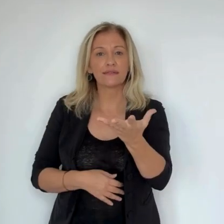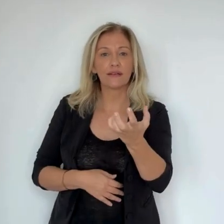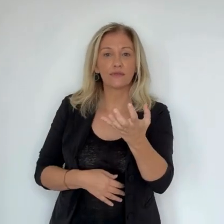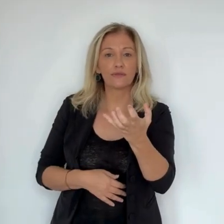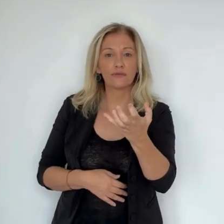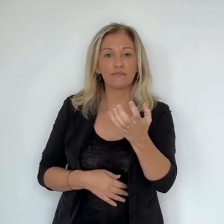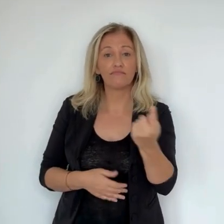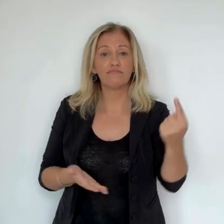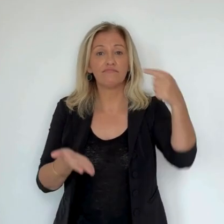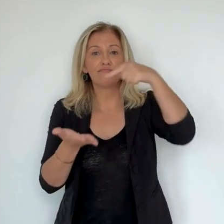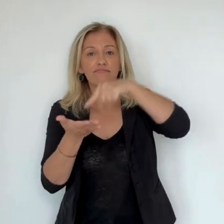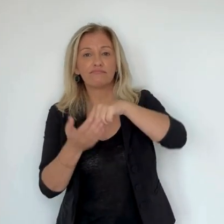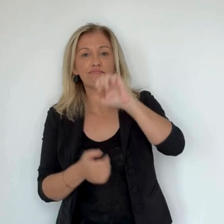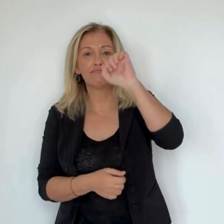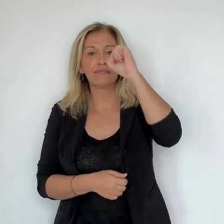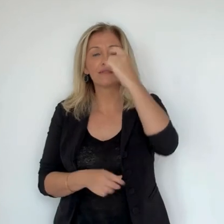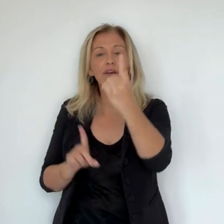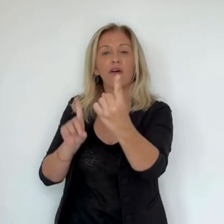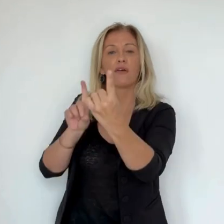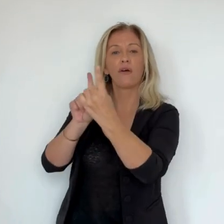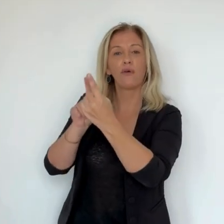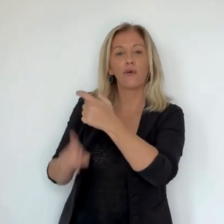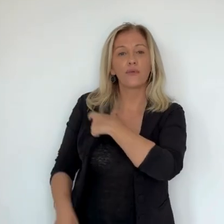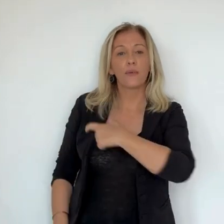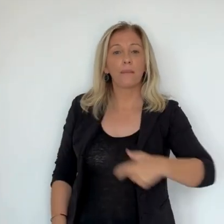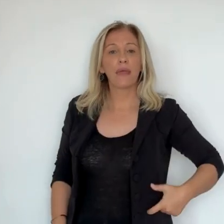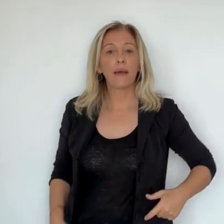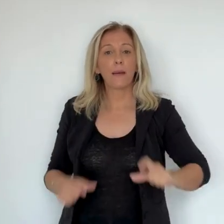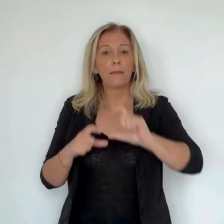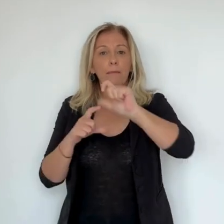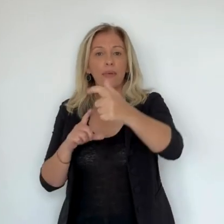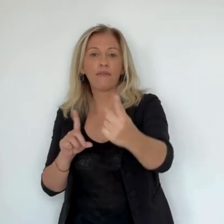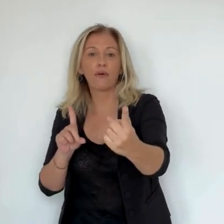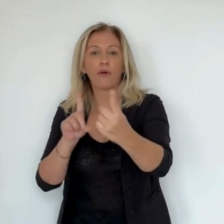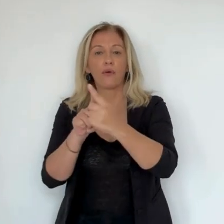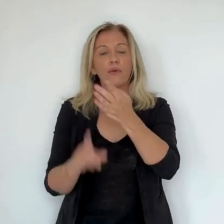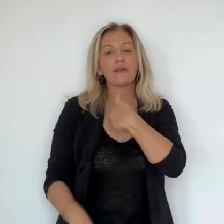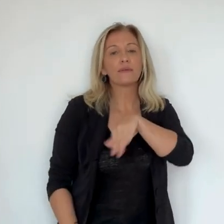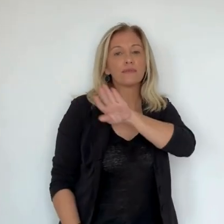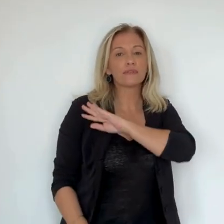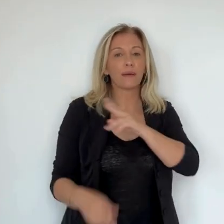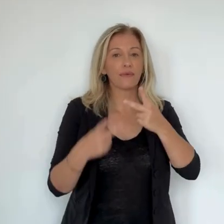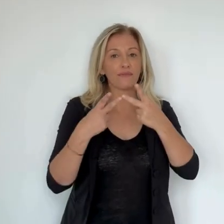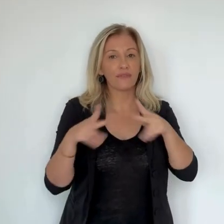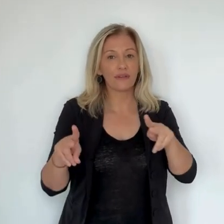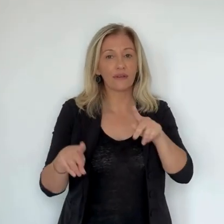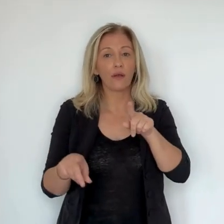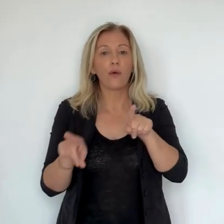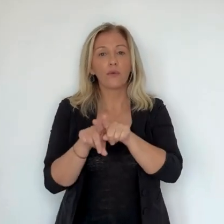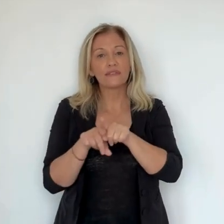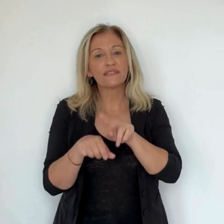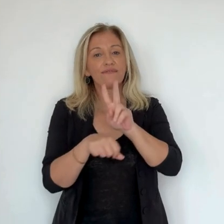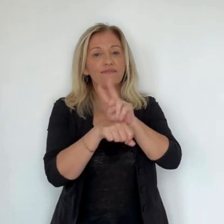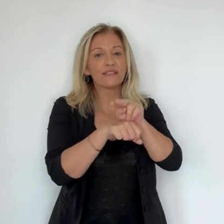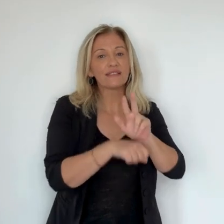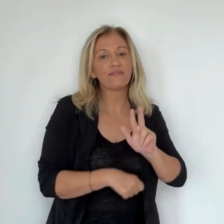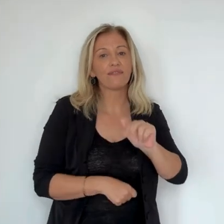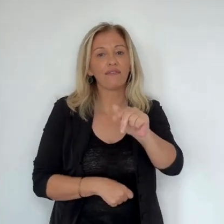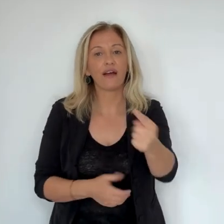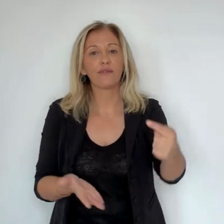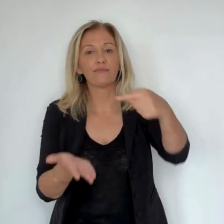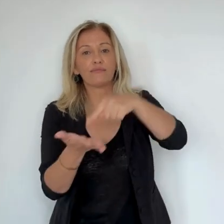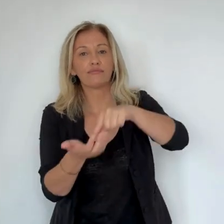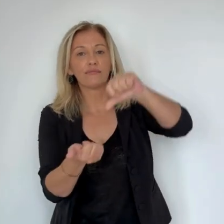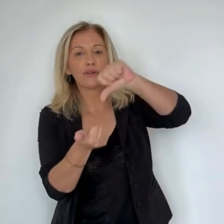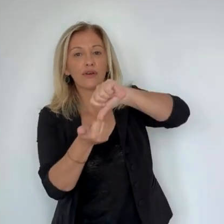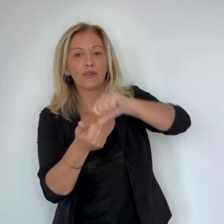encore Bonifacio. Un déplacement de cinq jours qui a débuté à Bastia après un passage à la mairie puis à la communauté d'agglomération. La ministre du